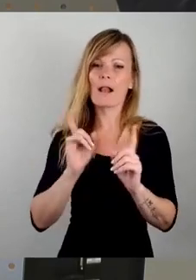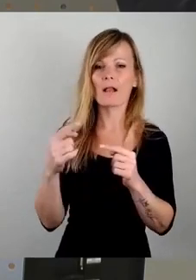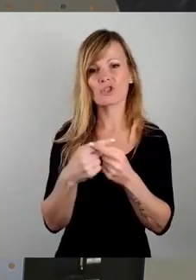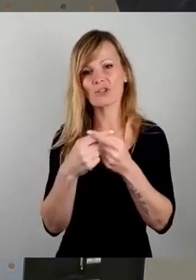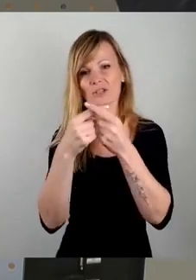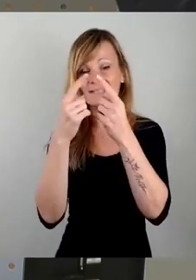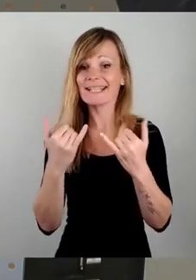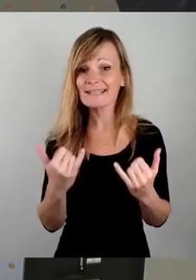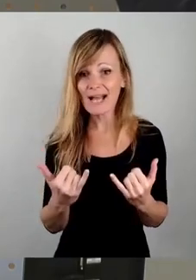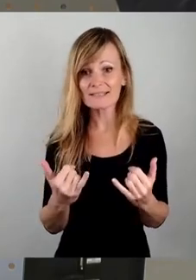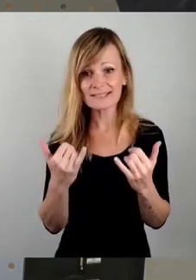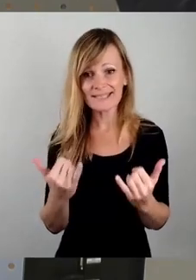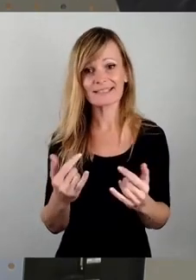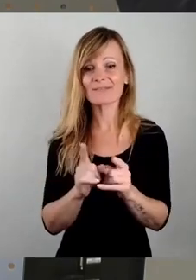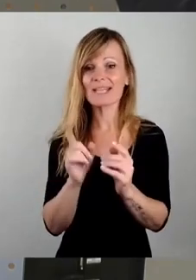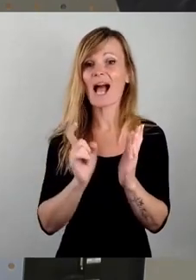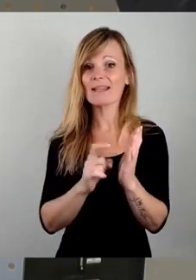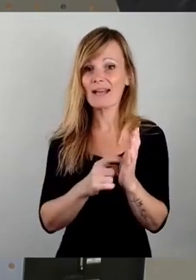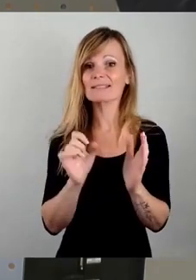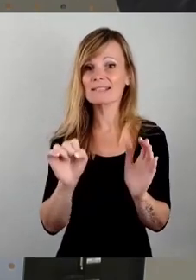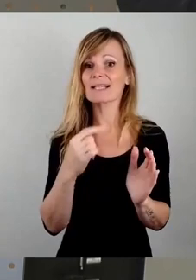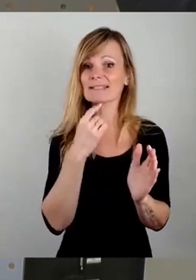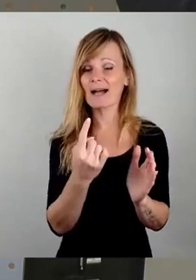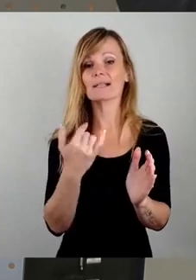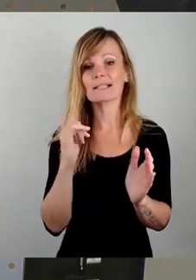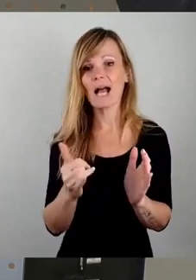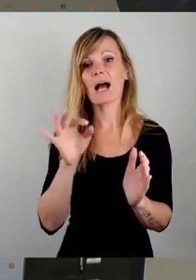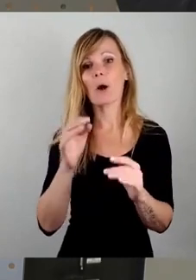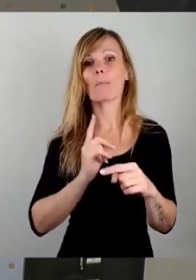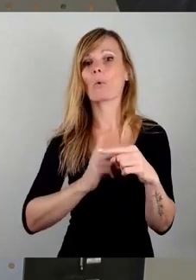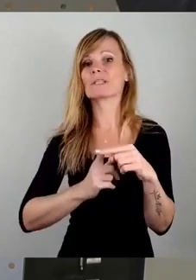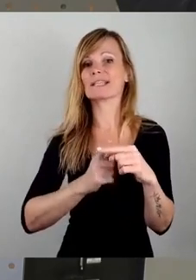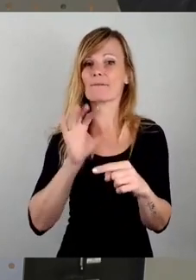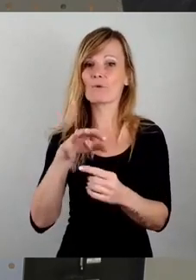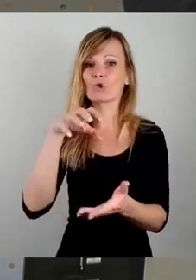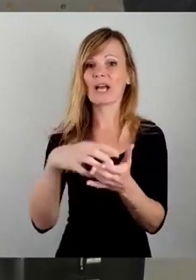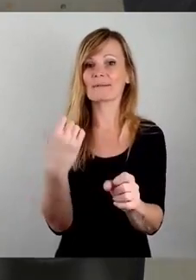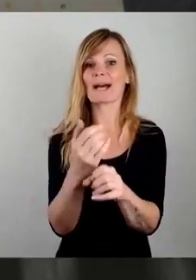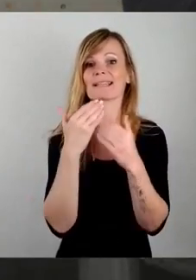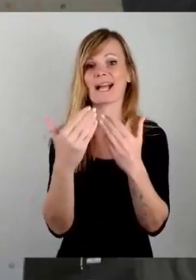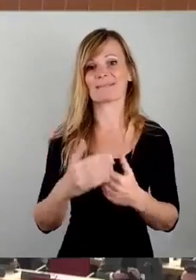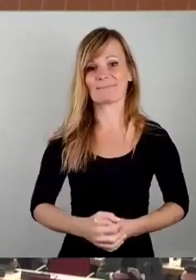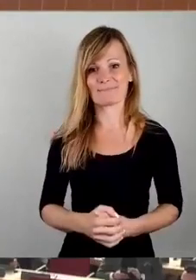ein Anlass, wo man sagen kann, ja, wir tun mal etwas Positives für diese Stadt. Dankeschön. Beifall! Dank.